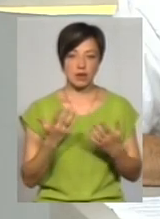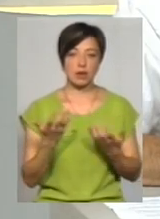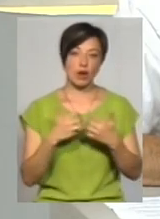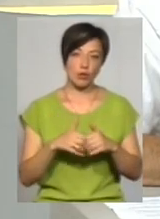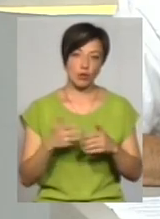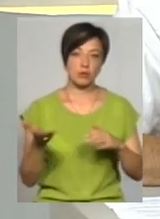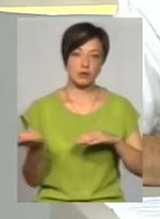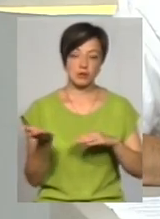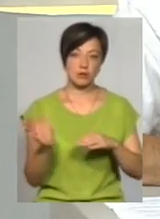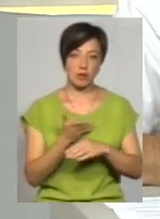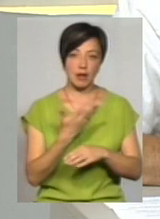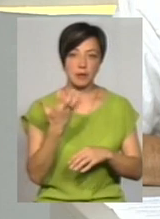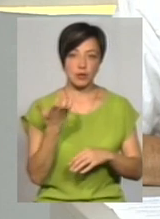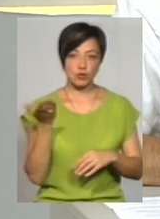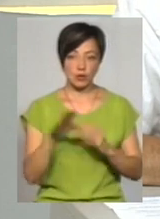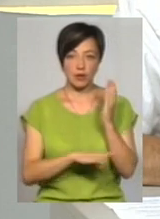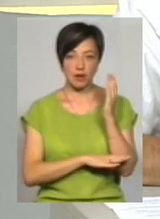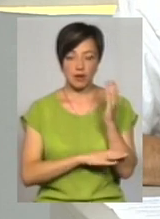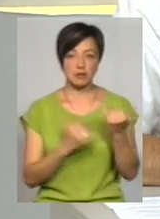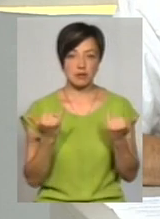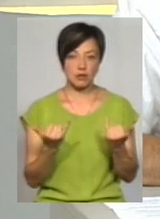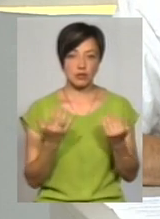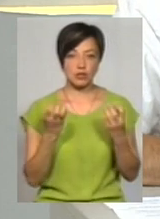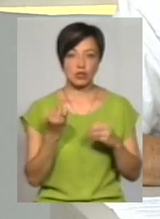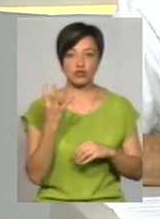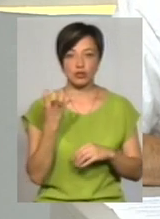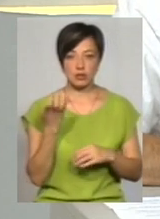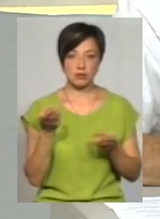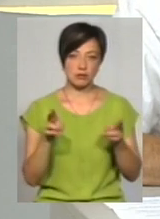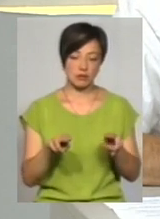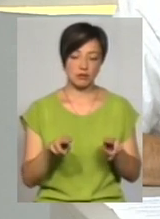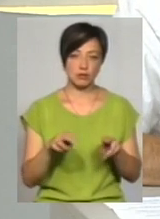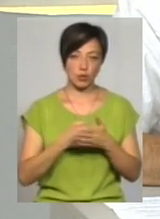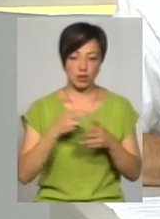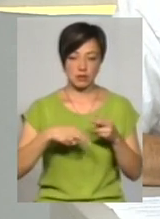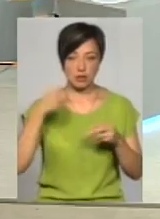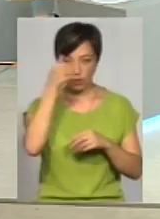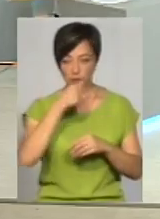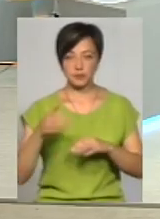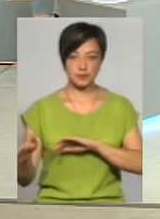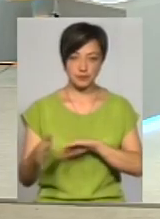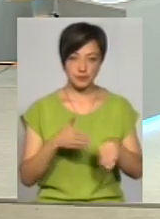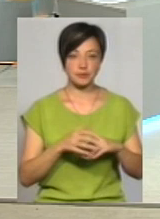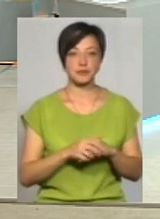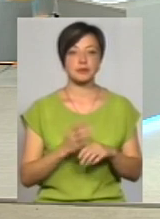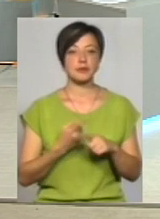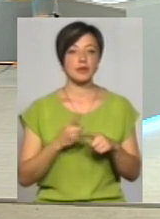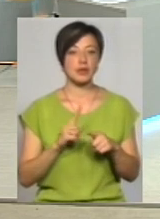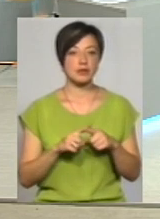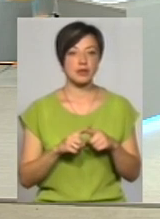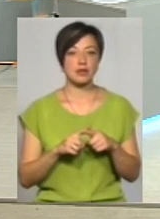якщо зрізали 500 дерев зараз, то вошед 400, 500 теж буде. Так, дякую. І нагадаю, це